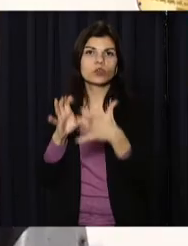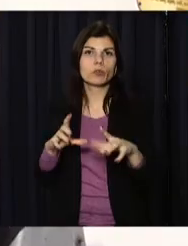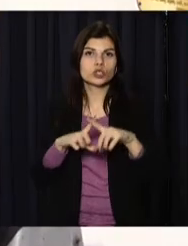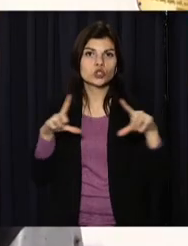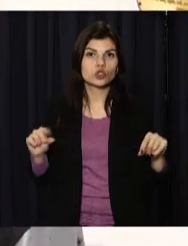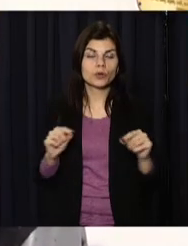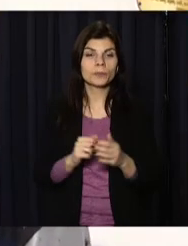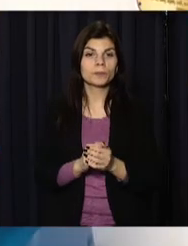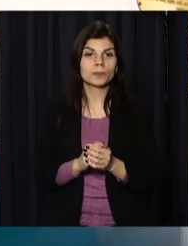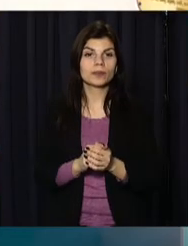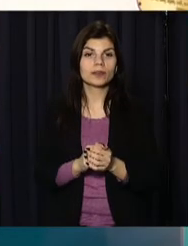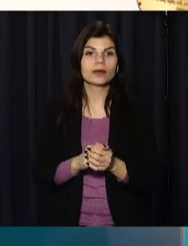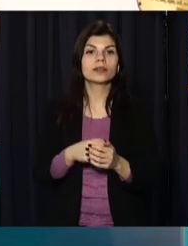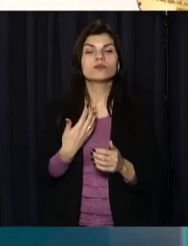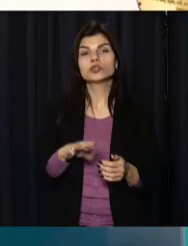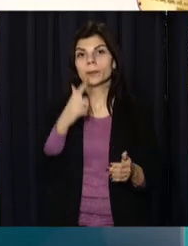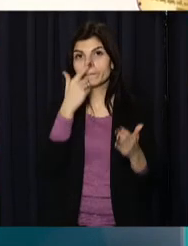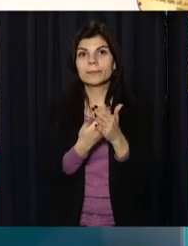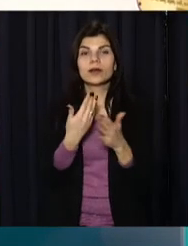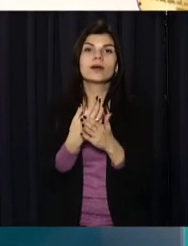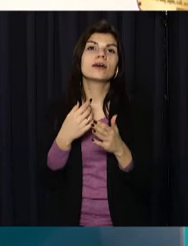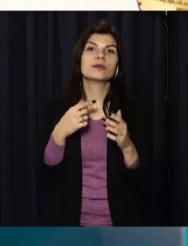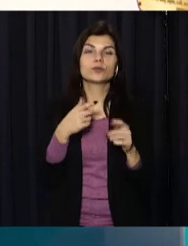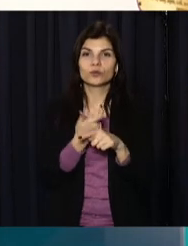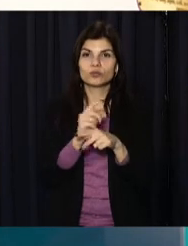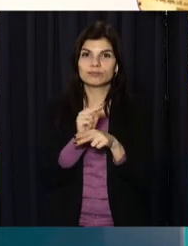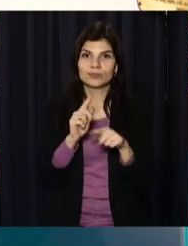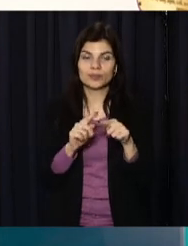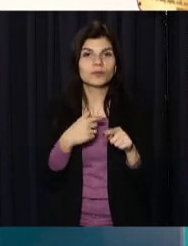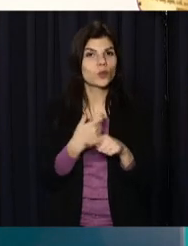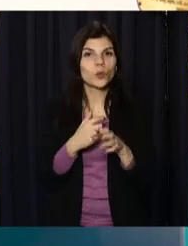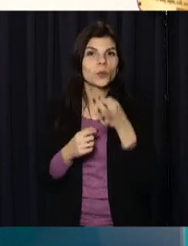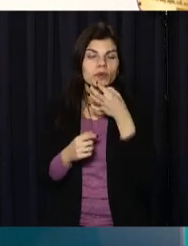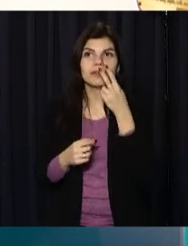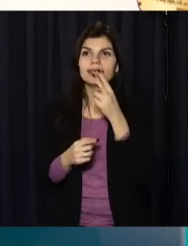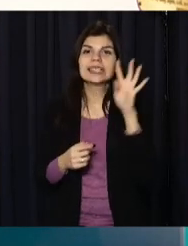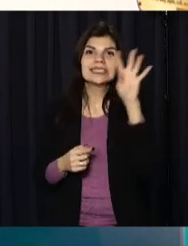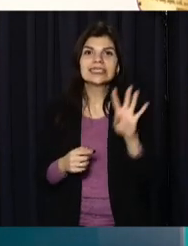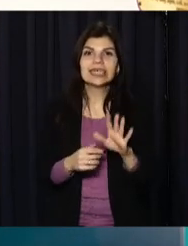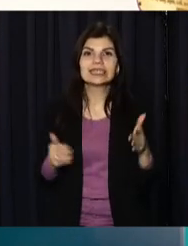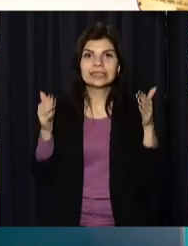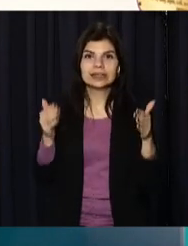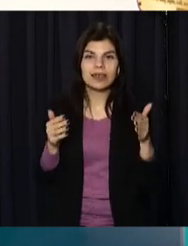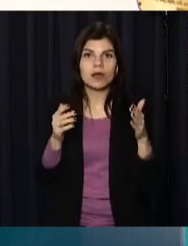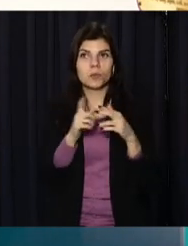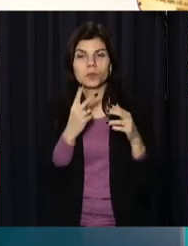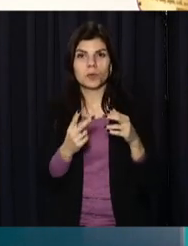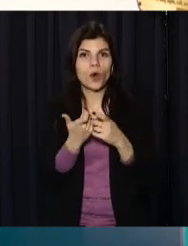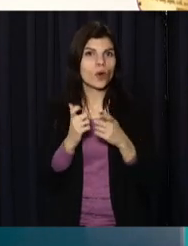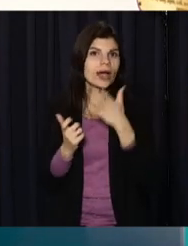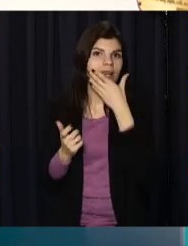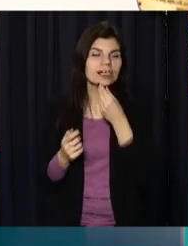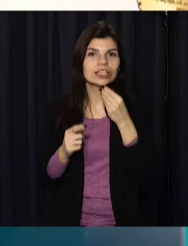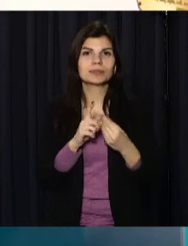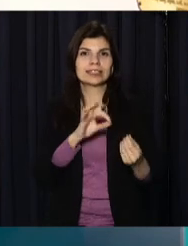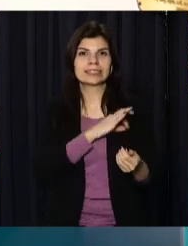Одне крило вже майже повністю зроблене. Мені там дуже подобається. Сірі стіни в коридорах – це дуже гарно. Як на мене дуже стильне